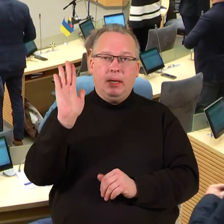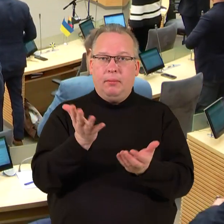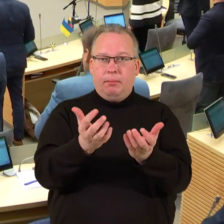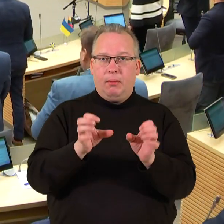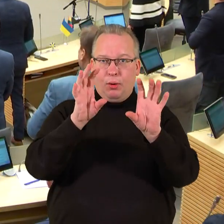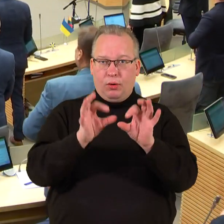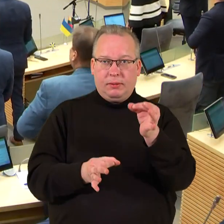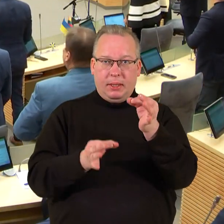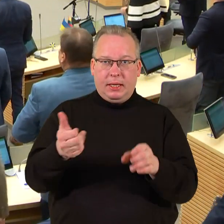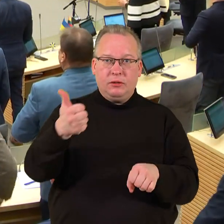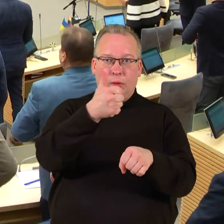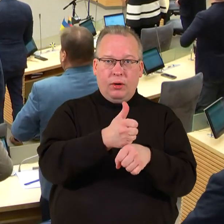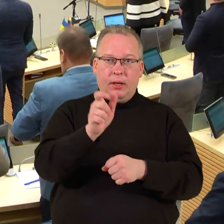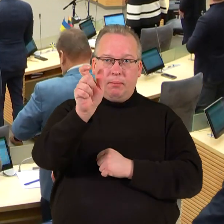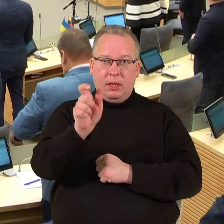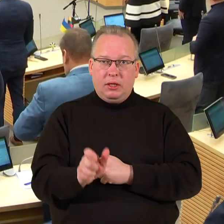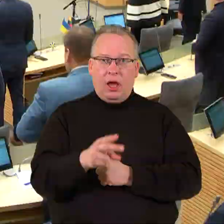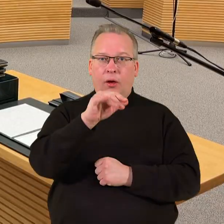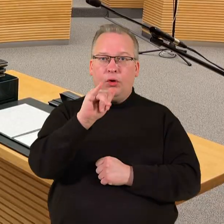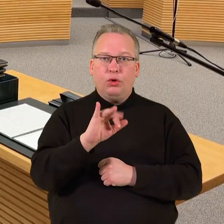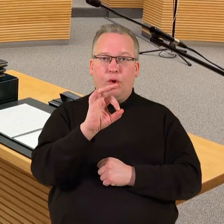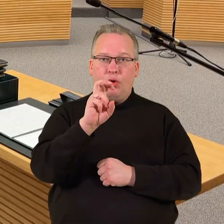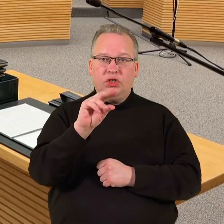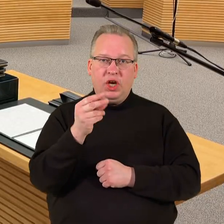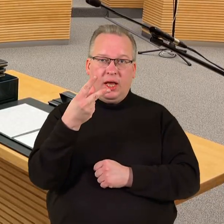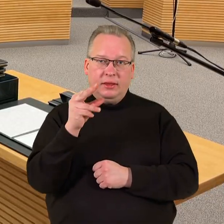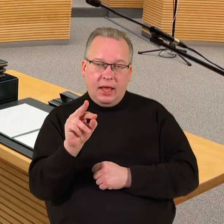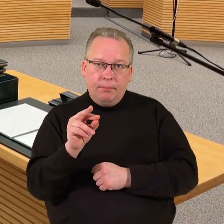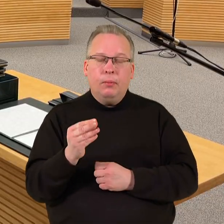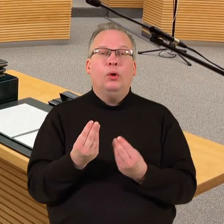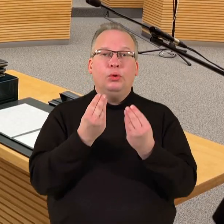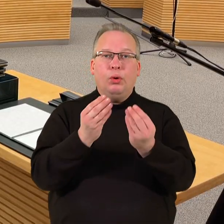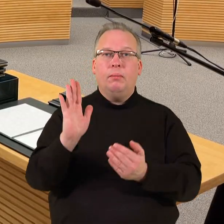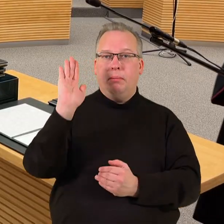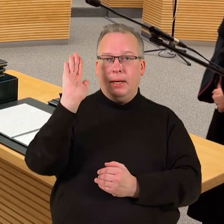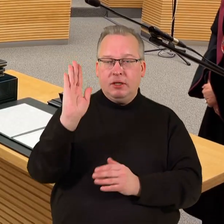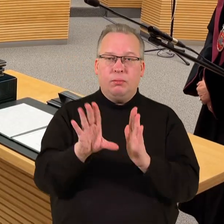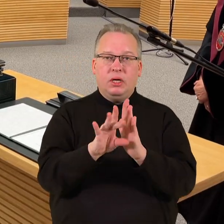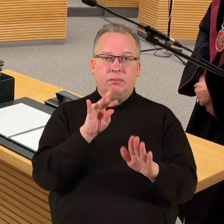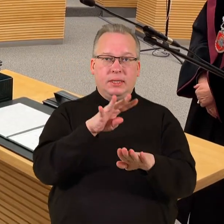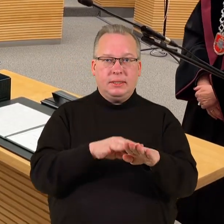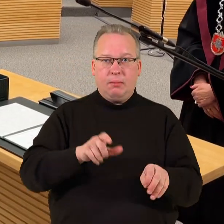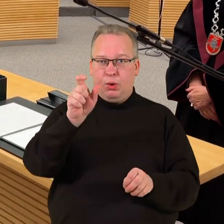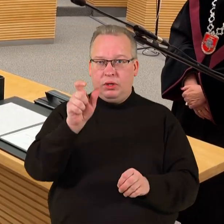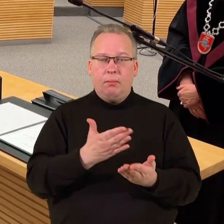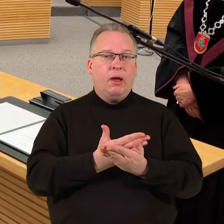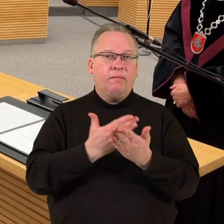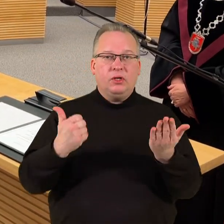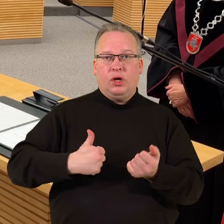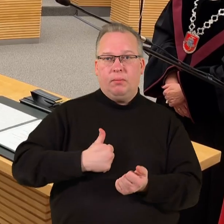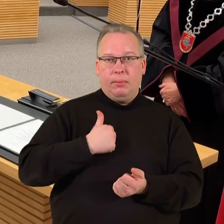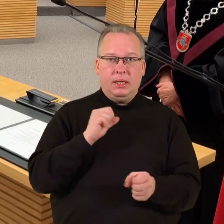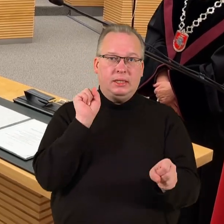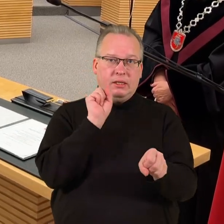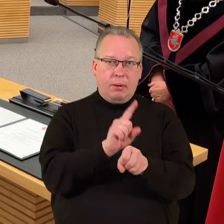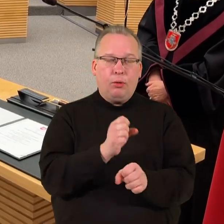Konstitucinio teismo pirmininkė Danutė Jočienį. Ji paaiškina, kad duodamas priesaiką išrinktasi Seimo narys viešai ir iškilmingai